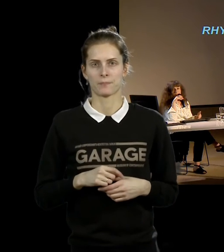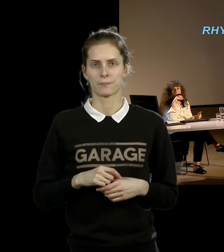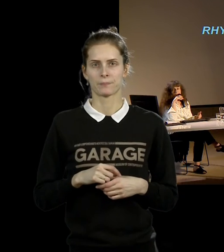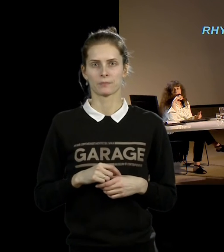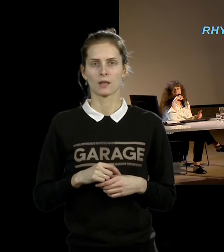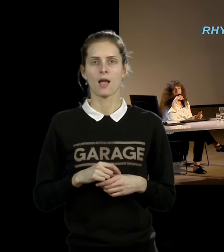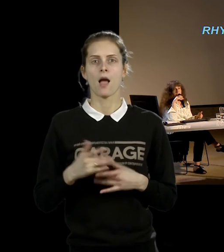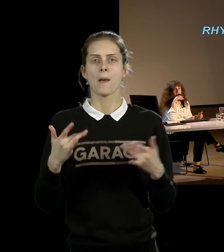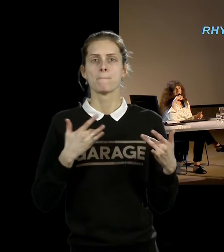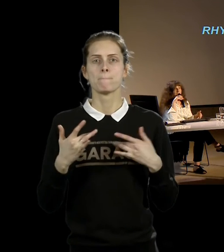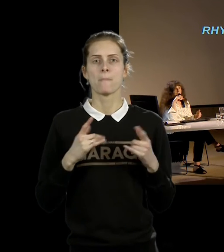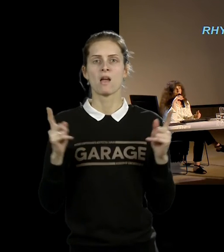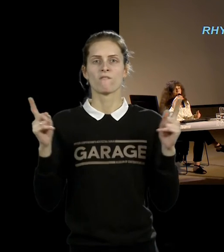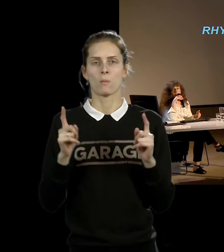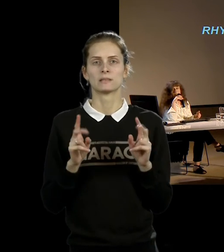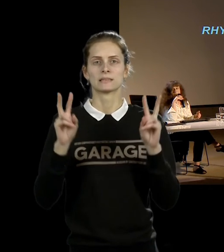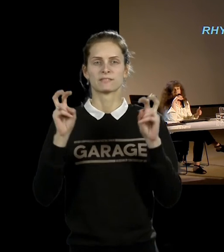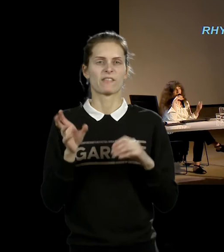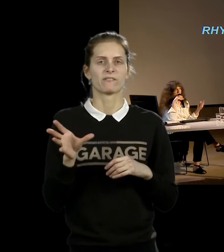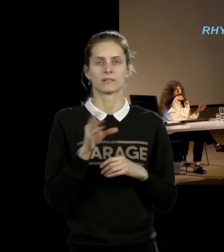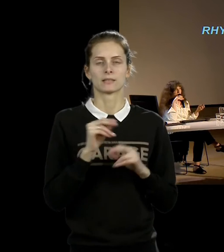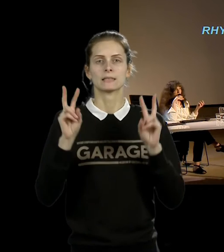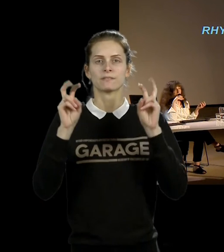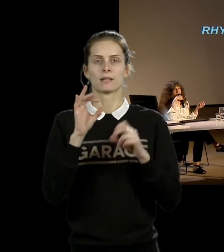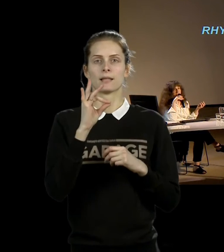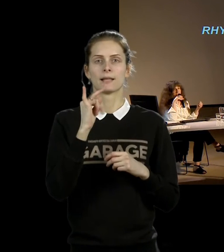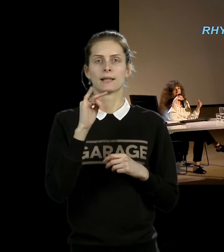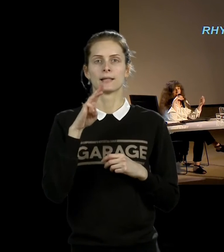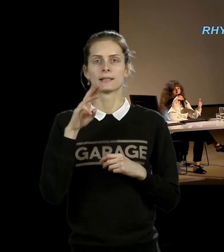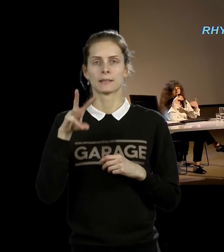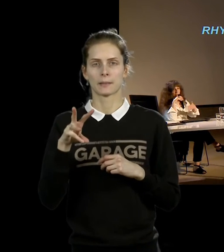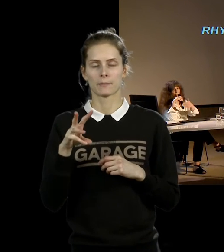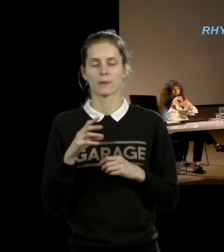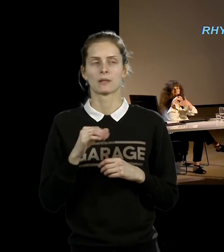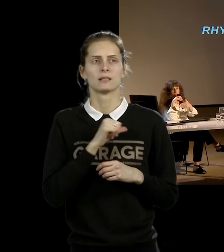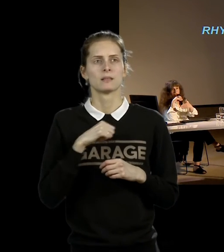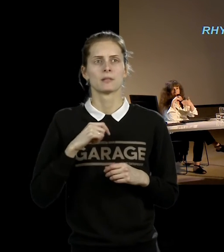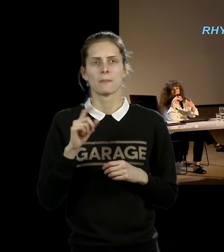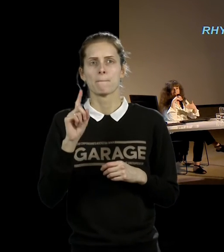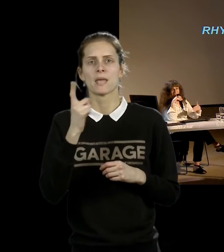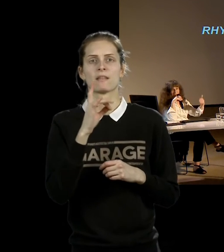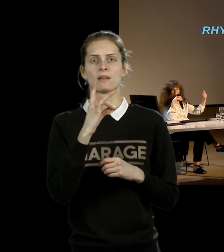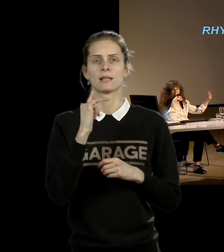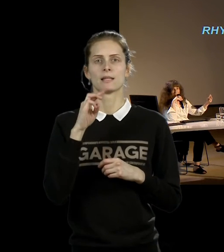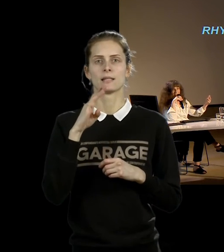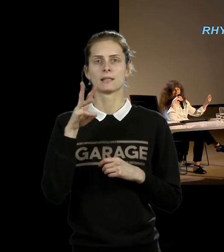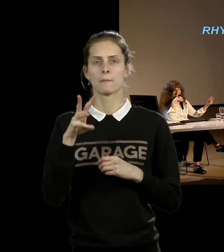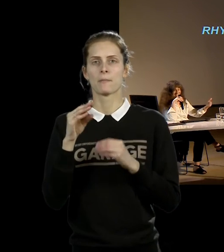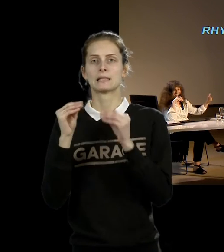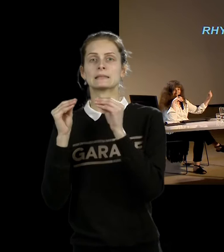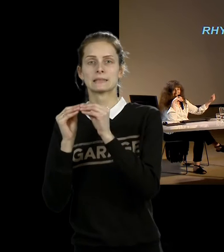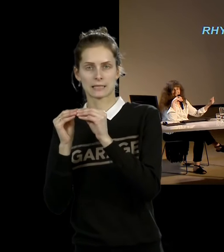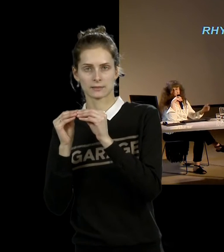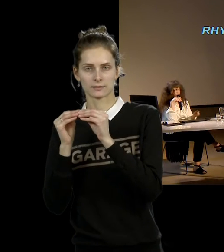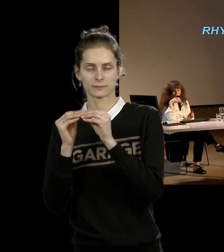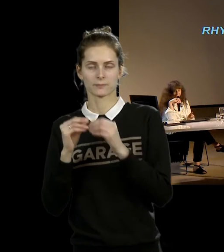которая все называются «Ритм». Идут они, самый ранний был «Ритм-10», идут они по убывающей нумерации. Чем больше номер,